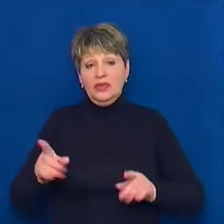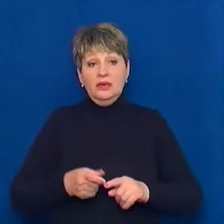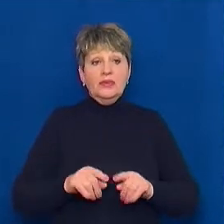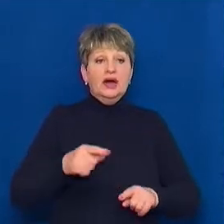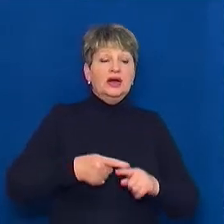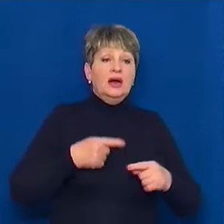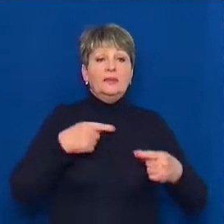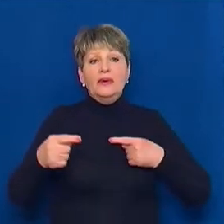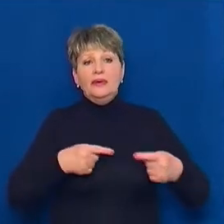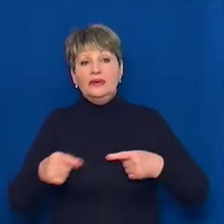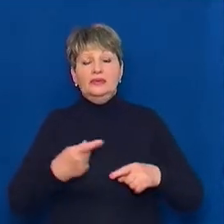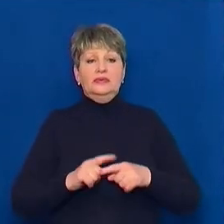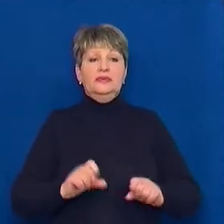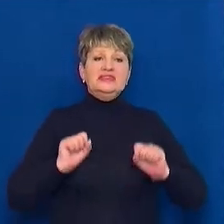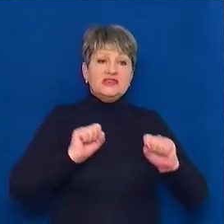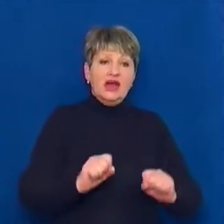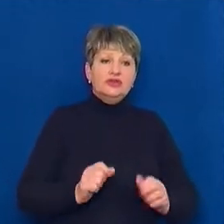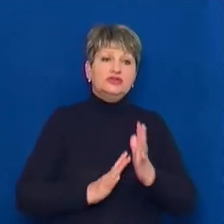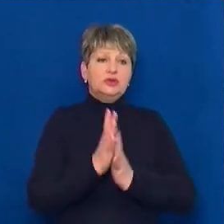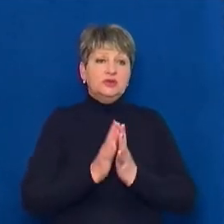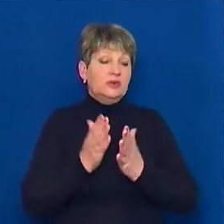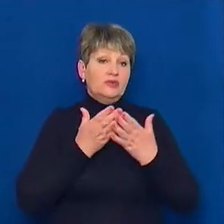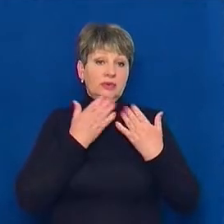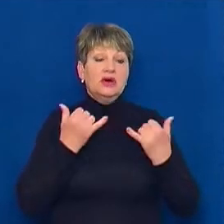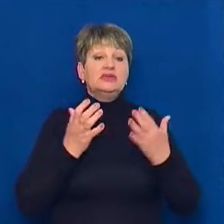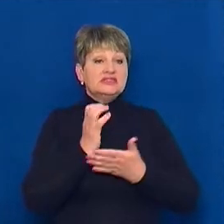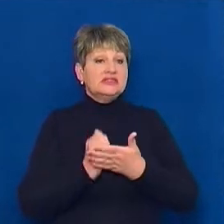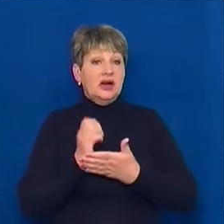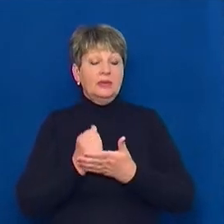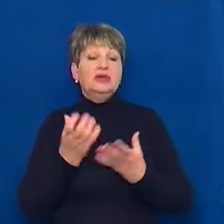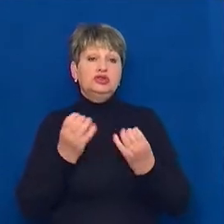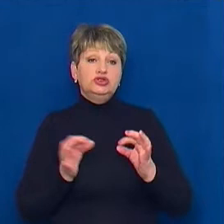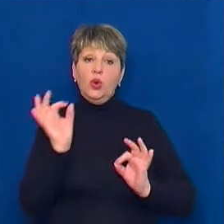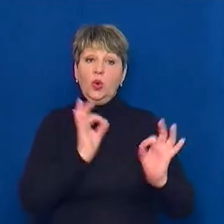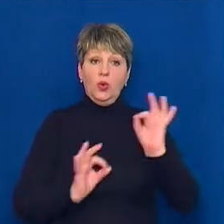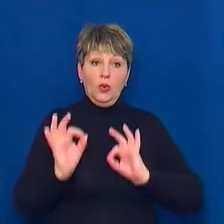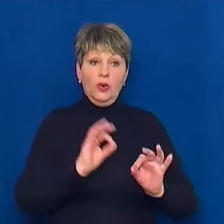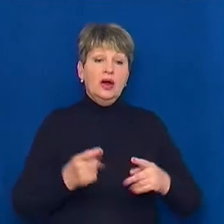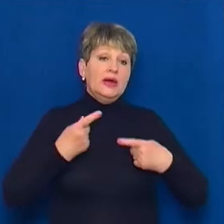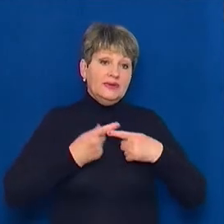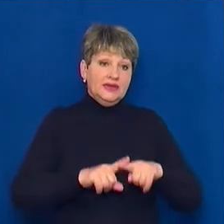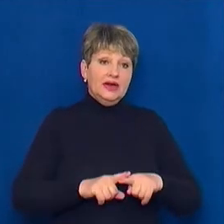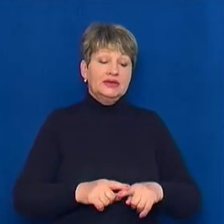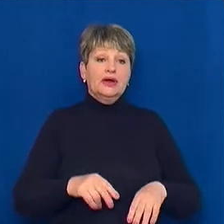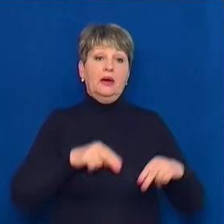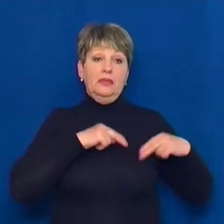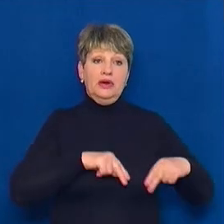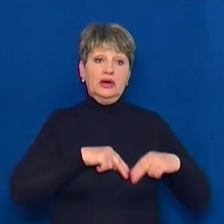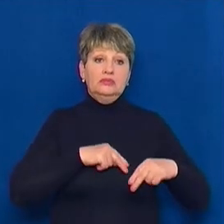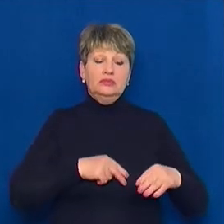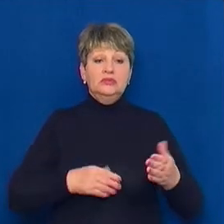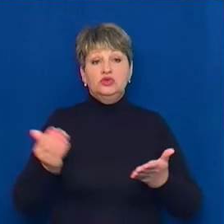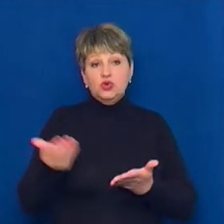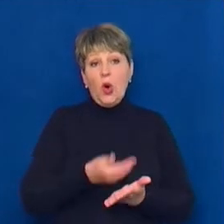техніки чи засобами захисту рослин немає. Ними запаслися з осені. Техніка в нас працює цього рік. Придбана,